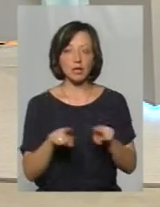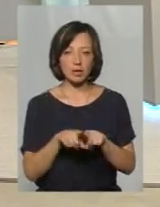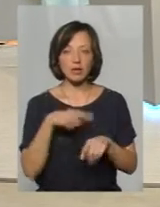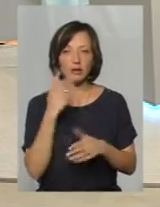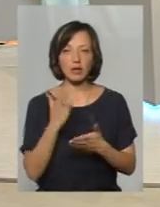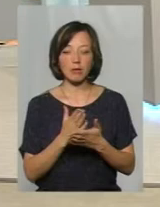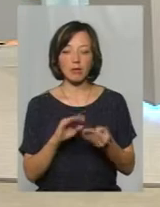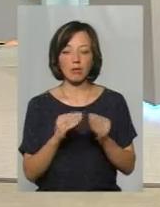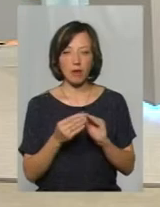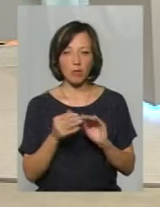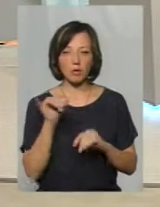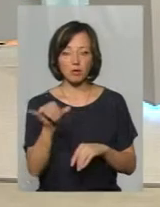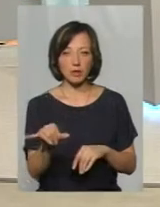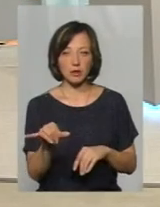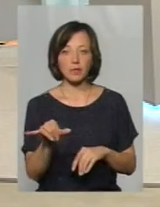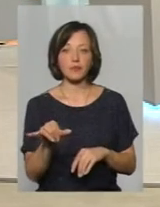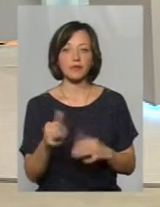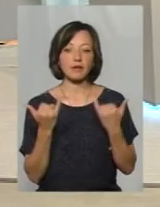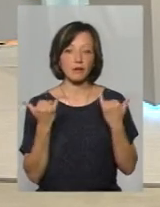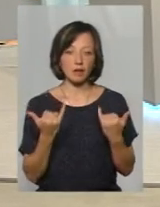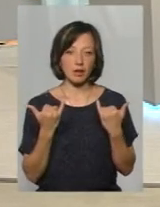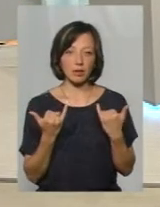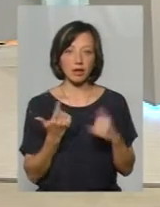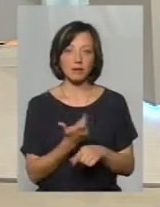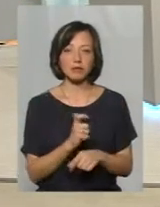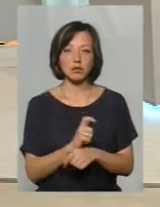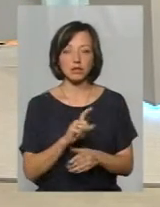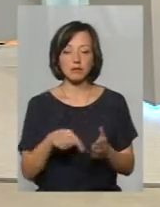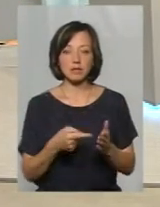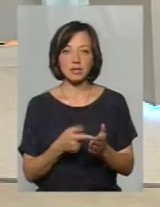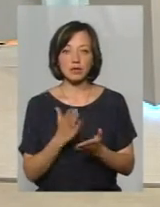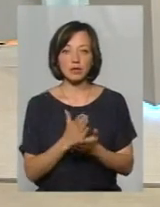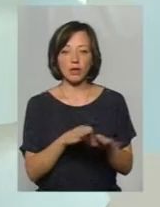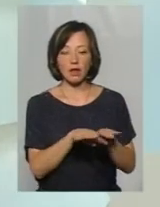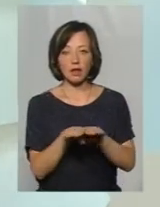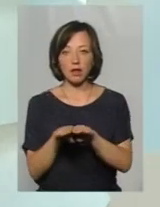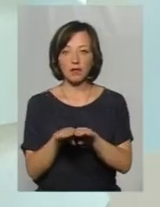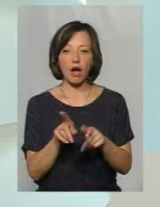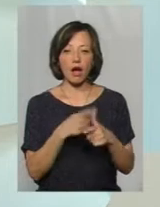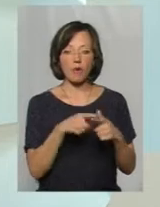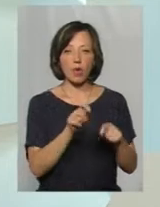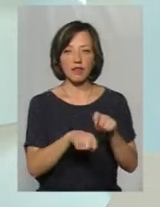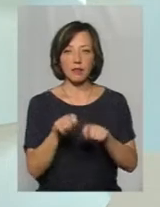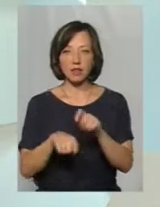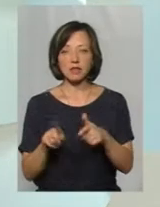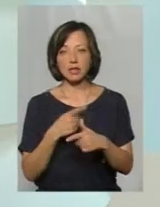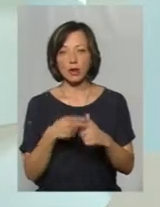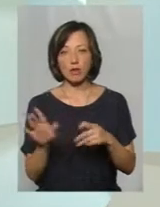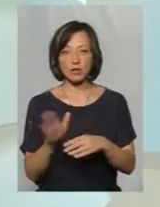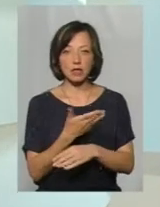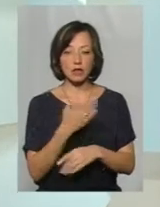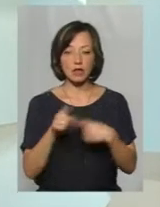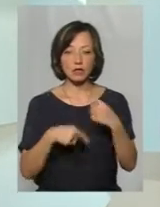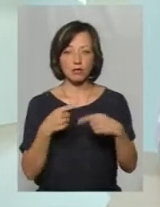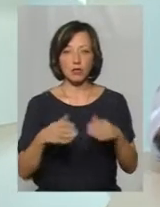казали, що для них це є проблемою. Наразі більшість міст знаходяться на етапі або інвентаризації, або знесення, ну,